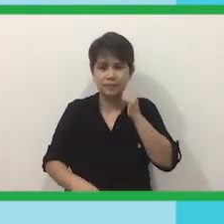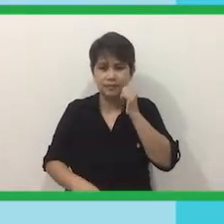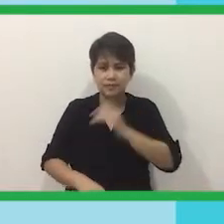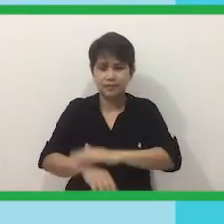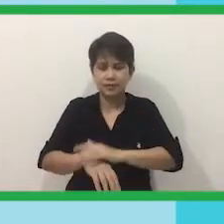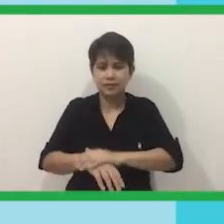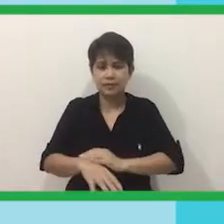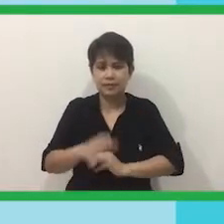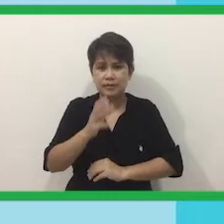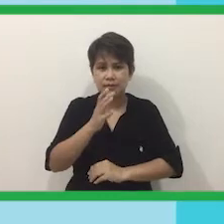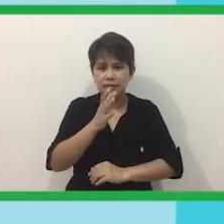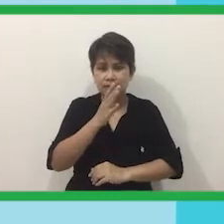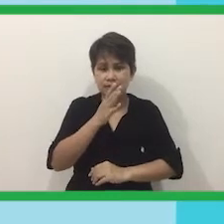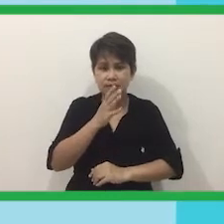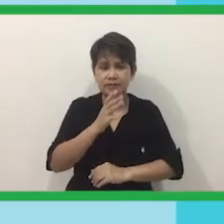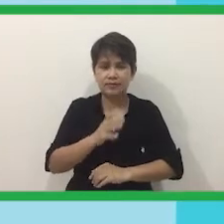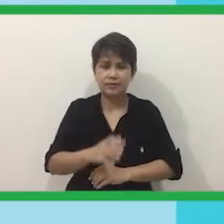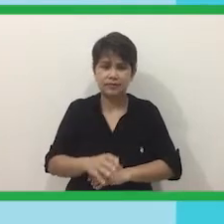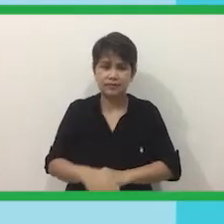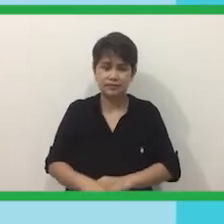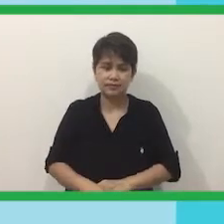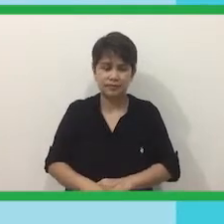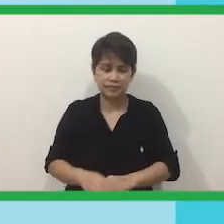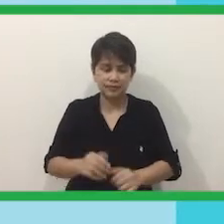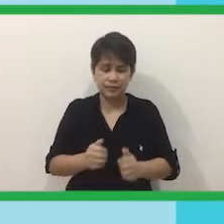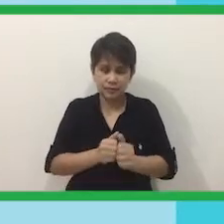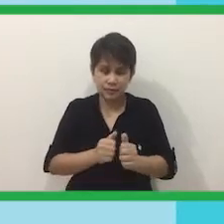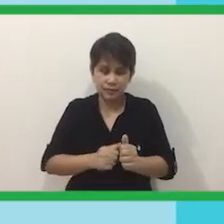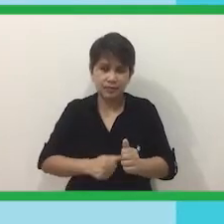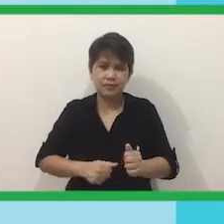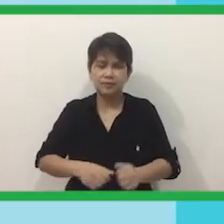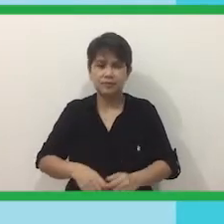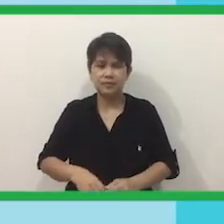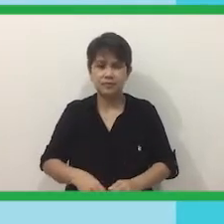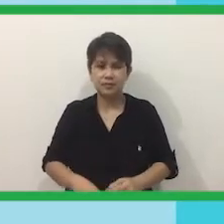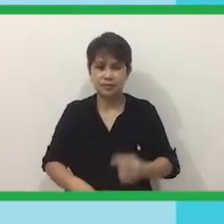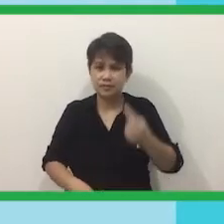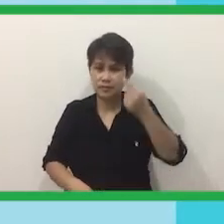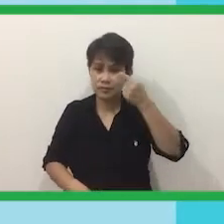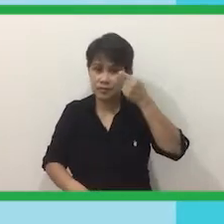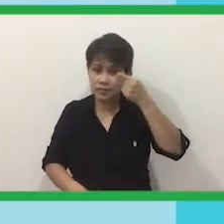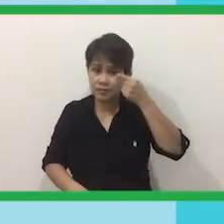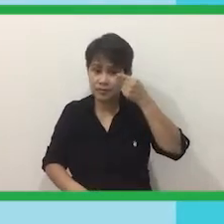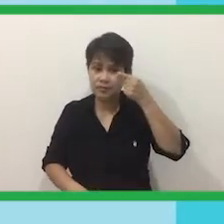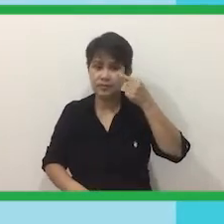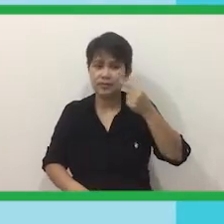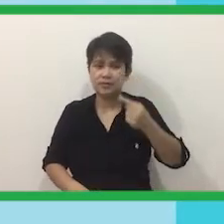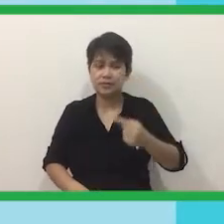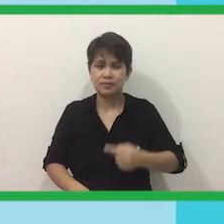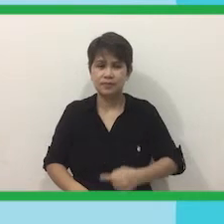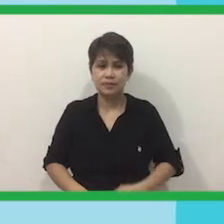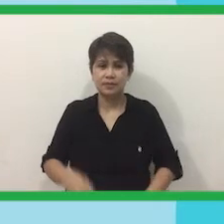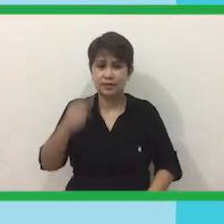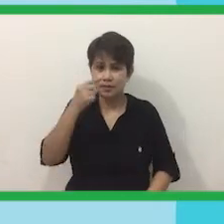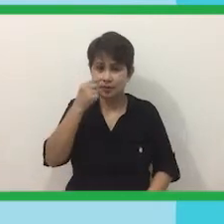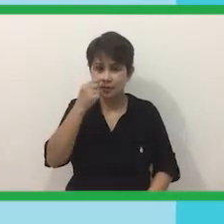Aling Marie Ang mga Kamay Ni Ella Iwasan Nating Hawakan Ang ating Mata